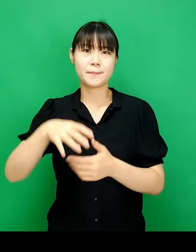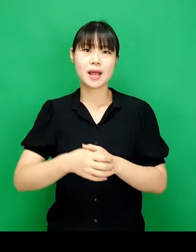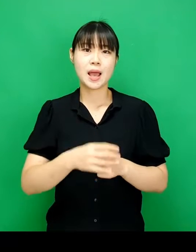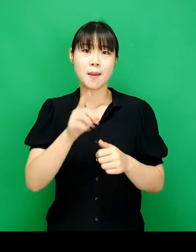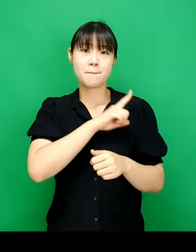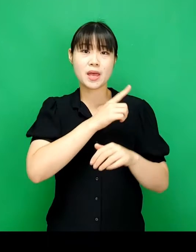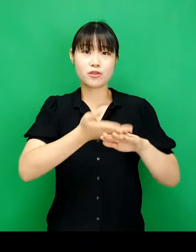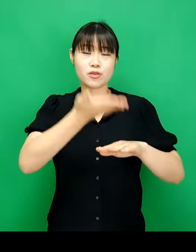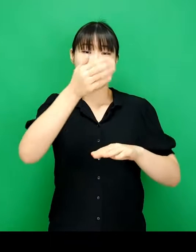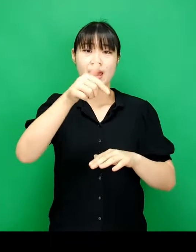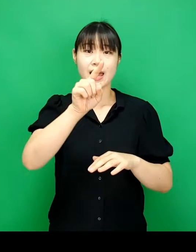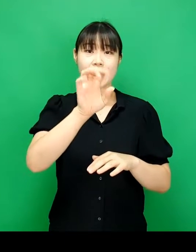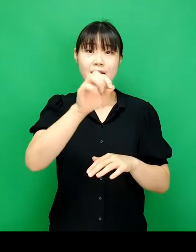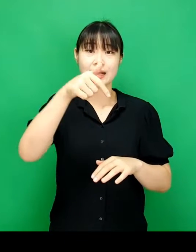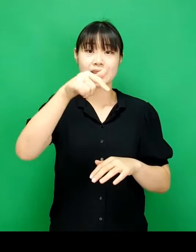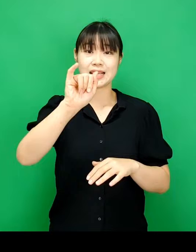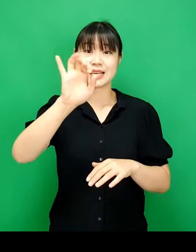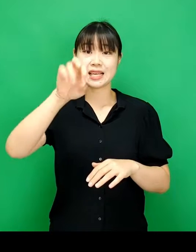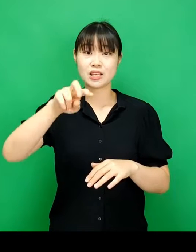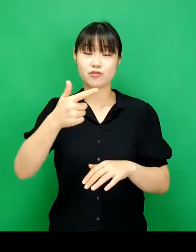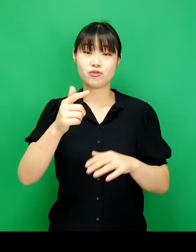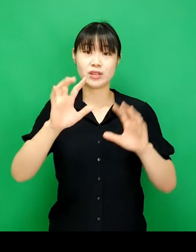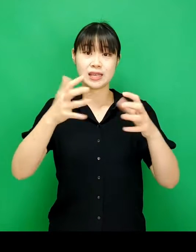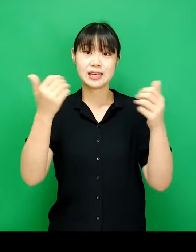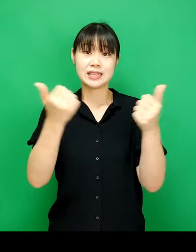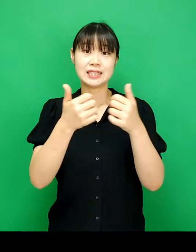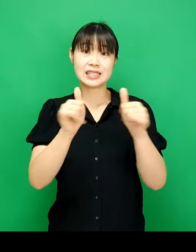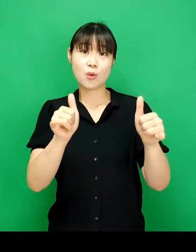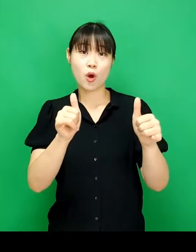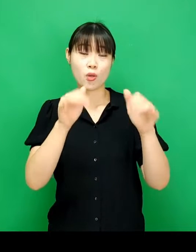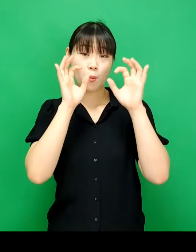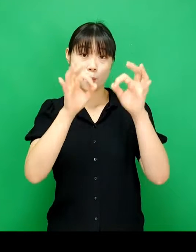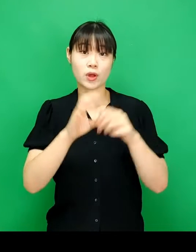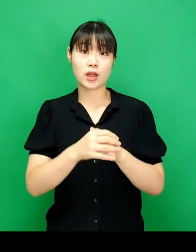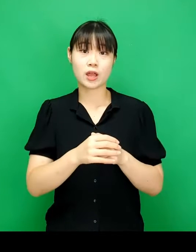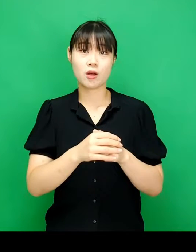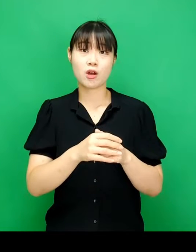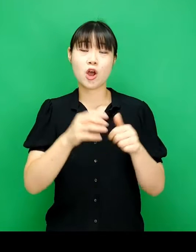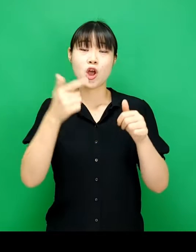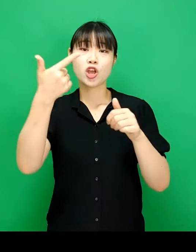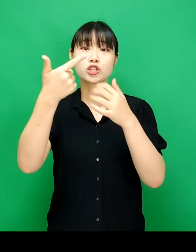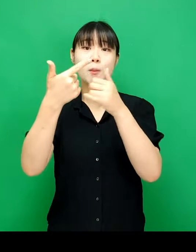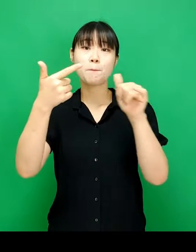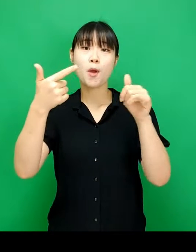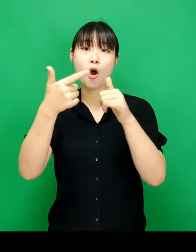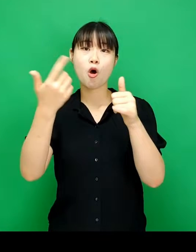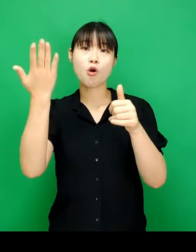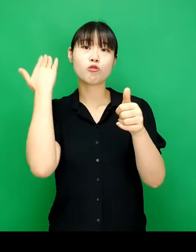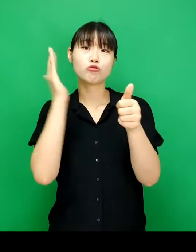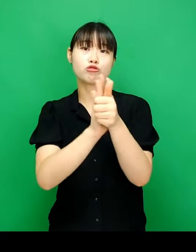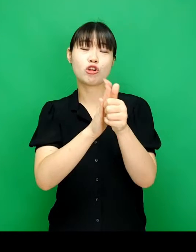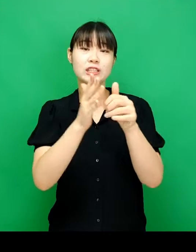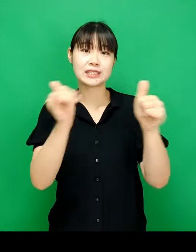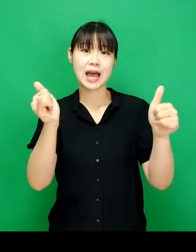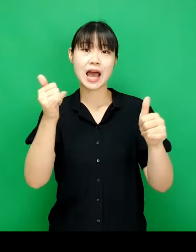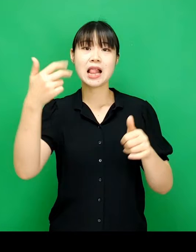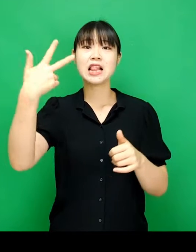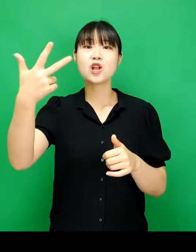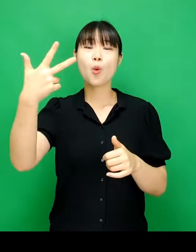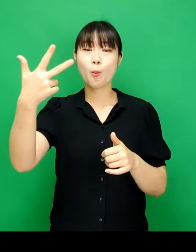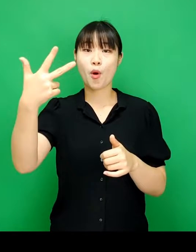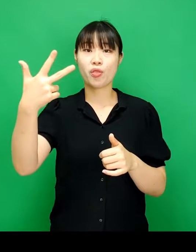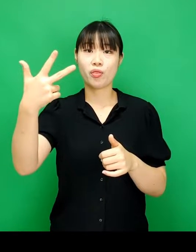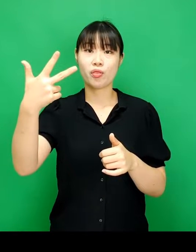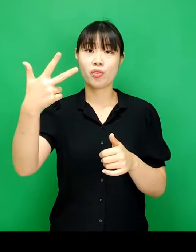맨 위에 강기윤 의원 사례를 보겠습니다 강기윤 의원은 6명의